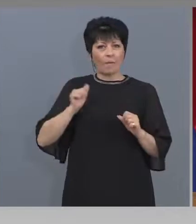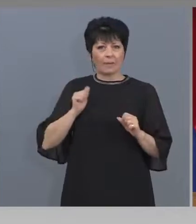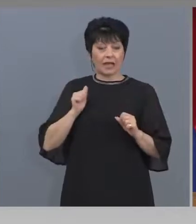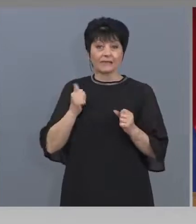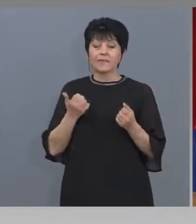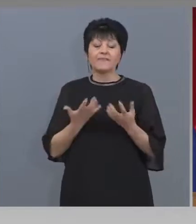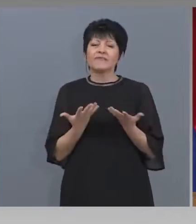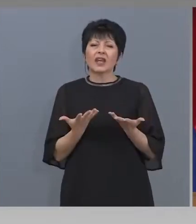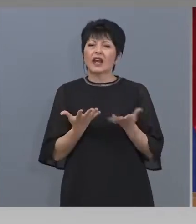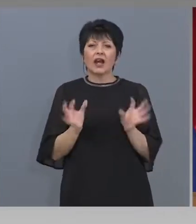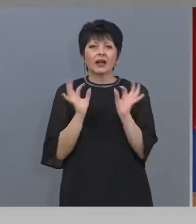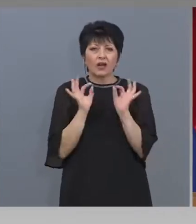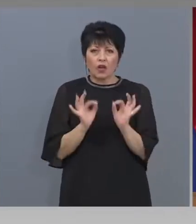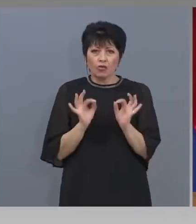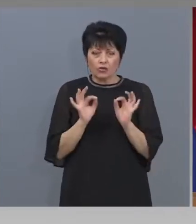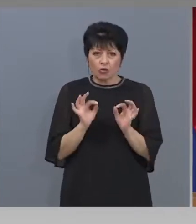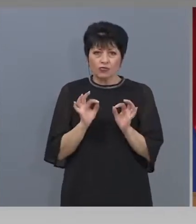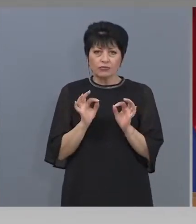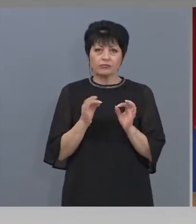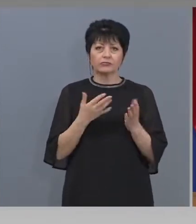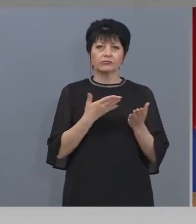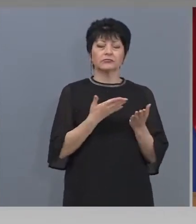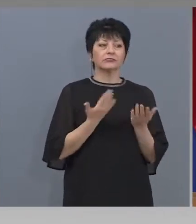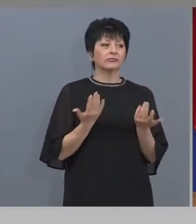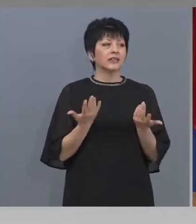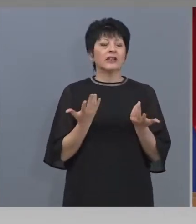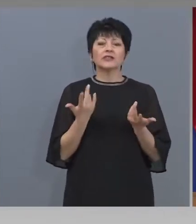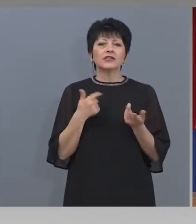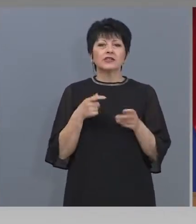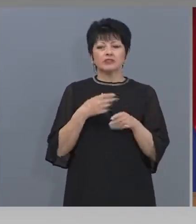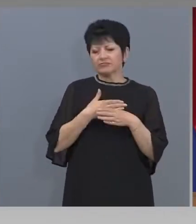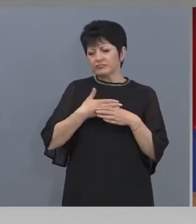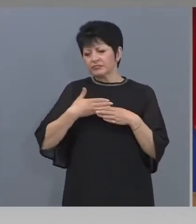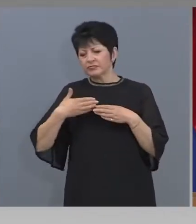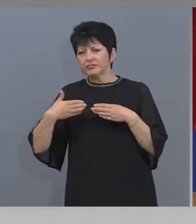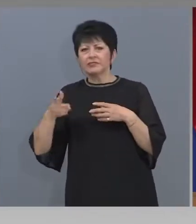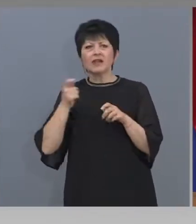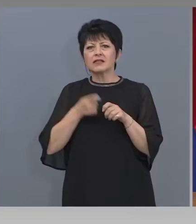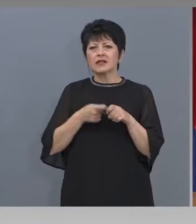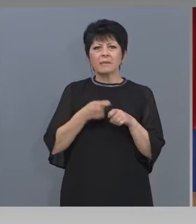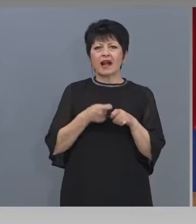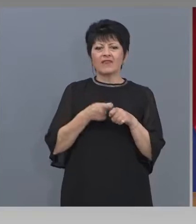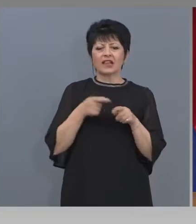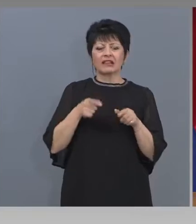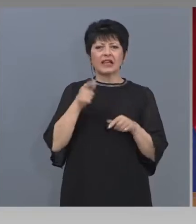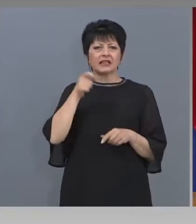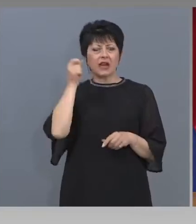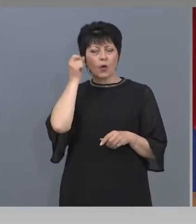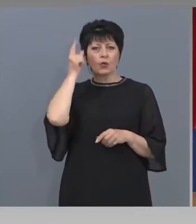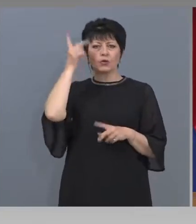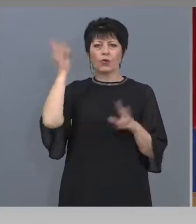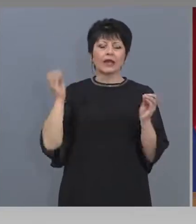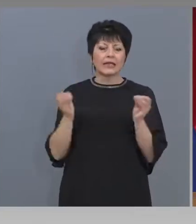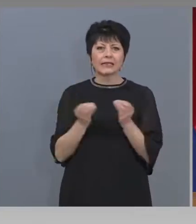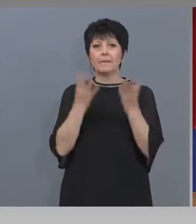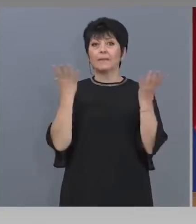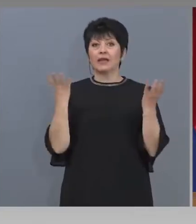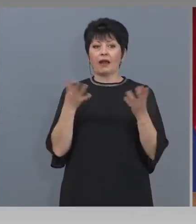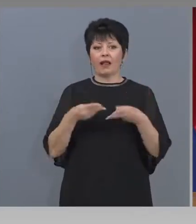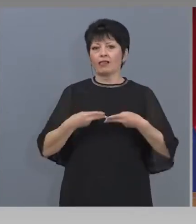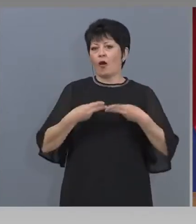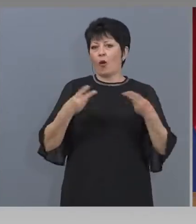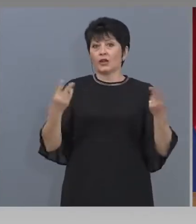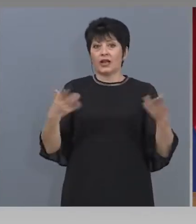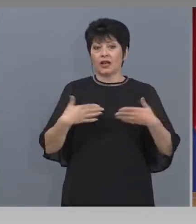точно ще бъдат провеждани тези културни събития на открито.